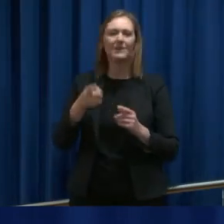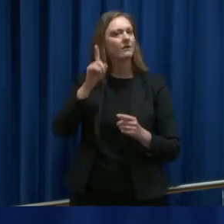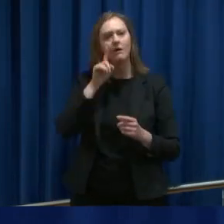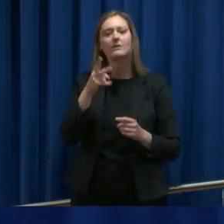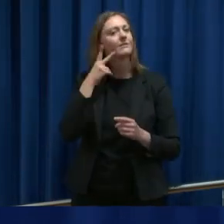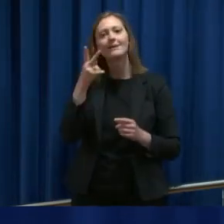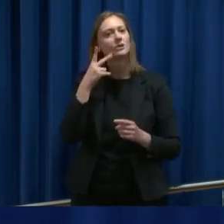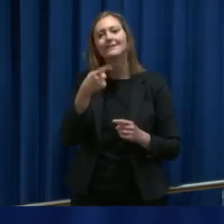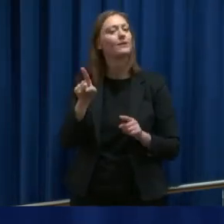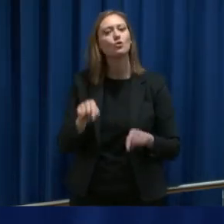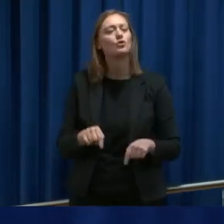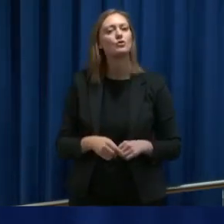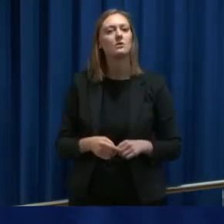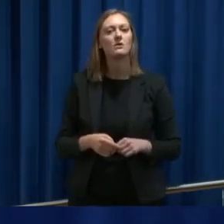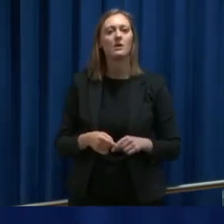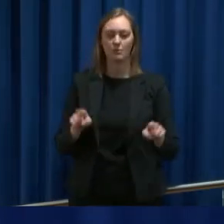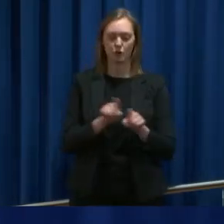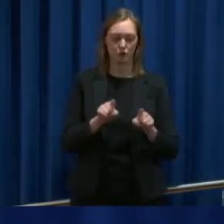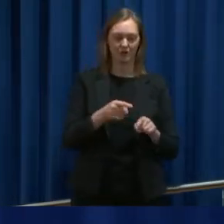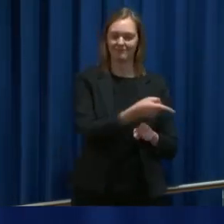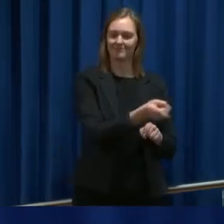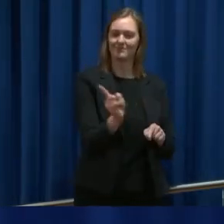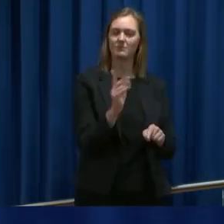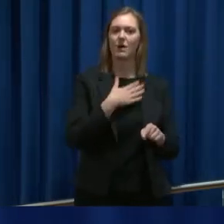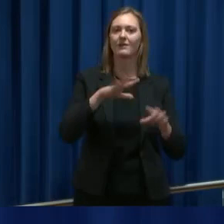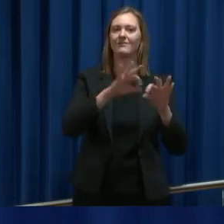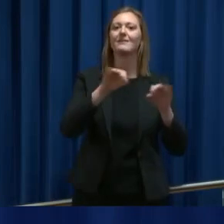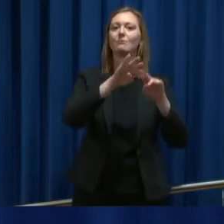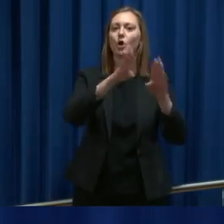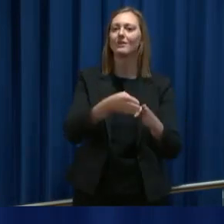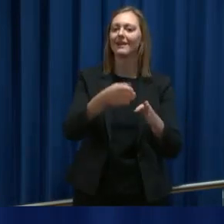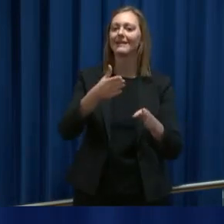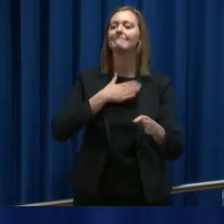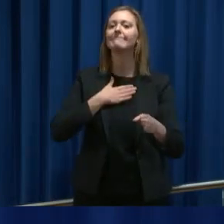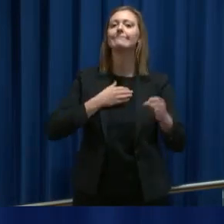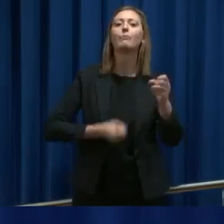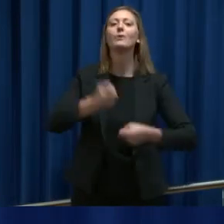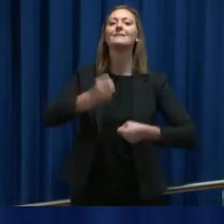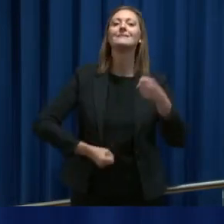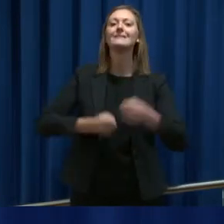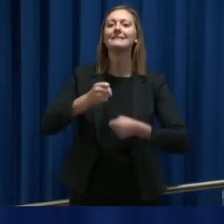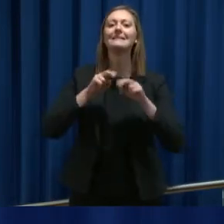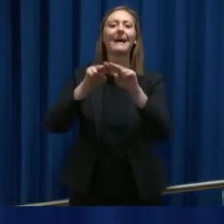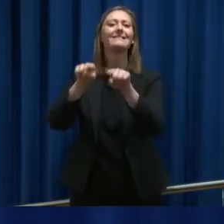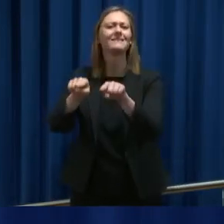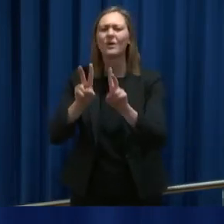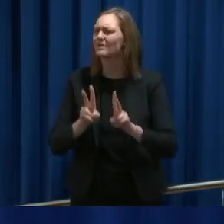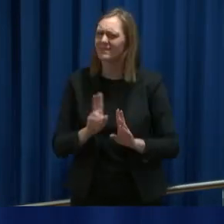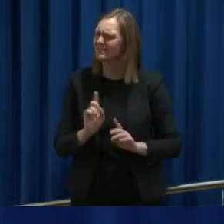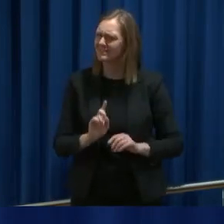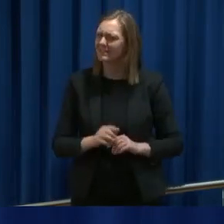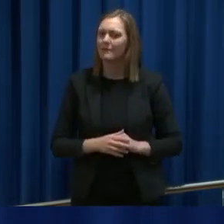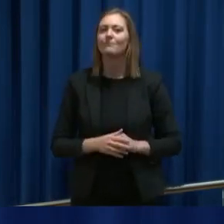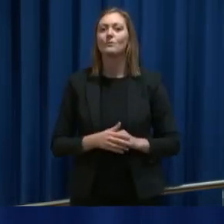hensyn til hvis det er sånn at det betyr at alle andre som har det fint på hytten har lyst til å gå på ski, kommer til å reise dit. Og det er